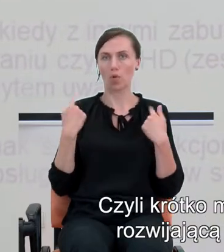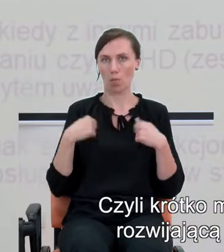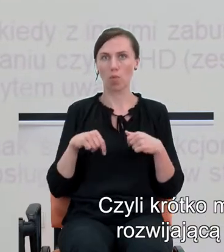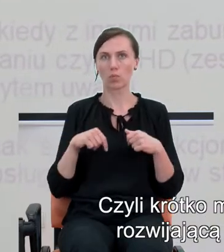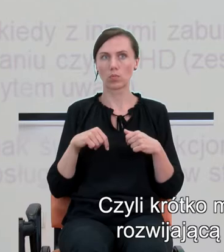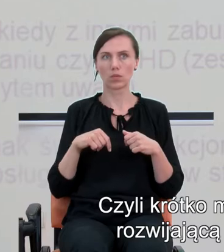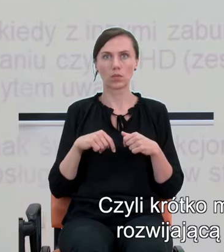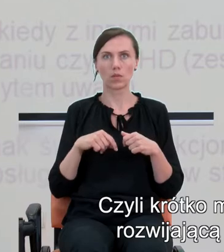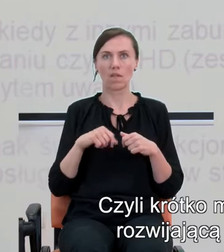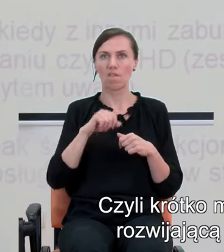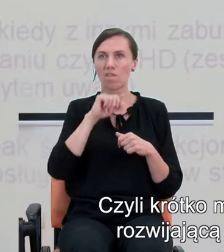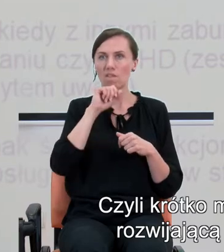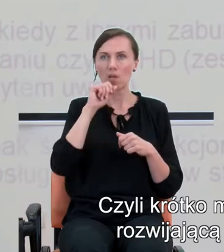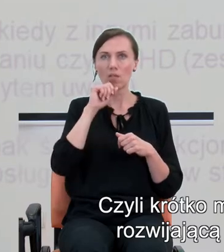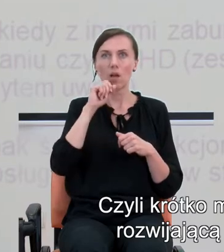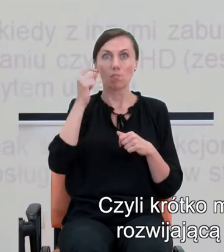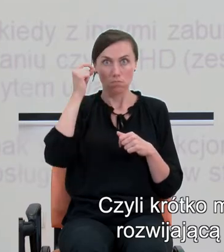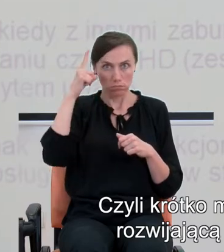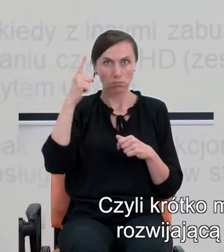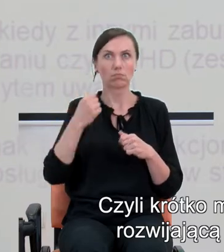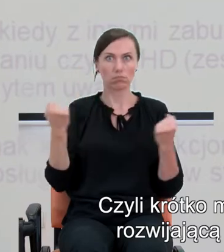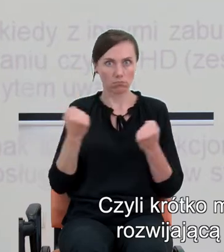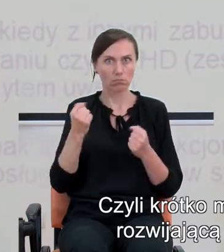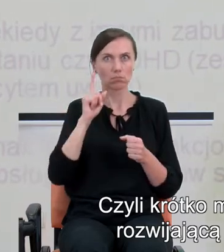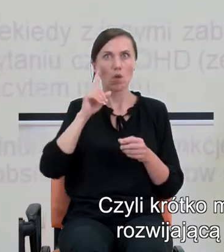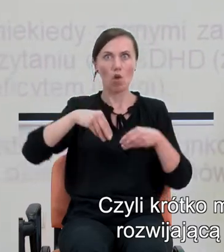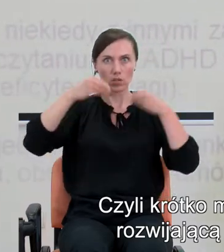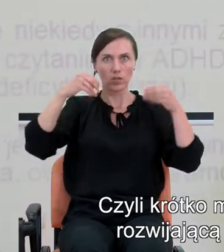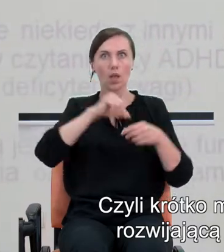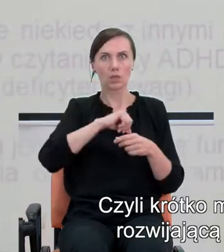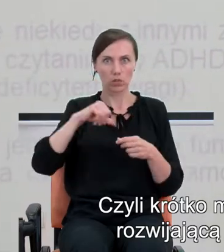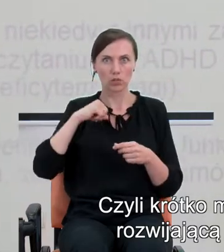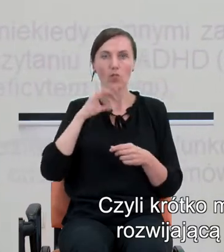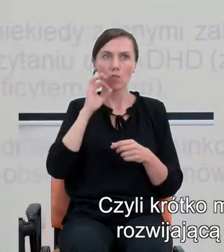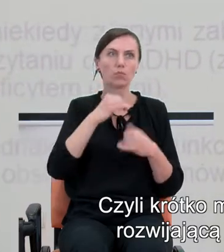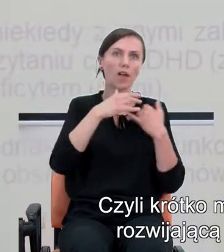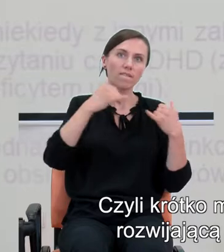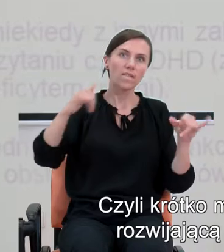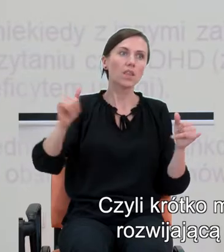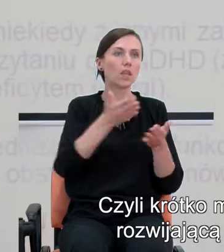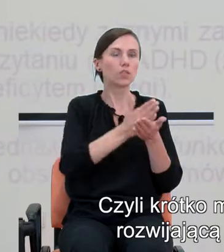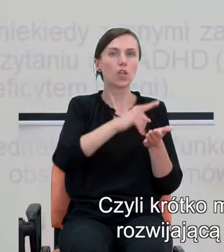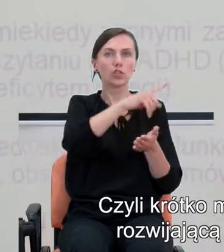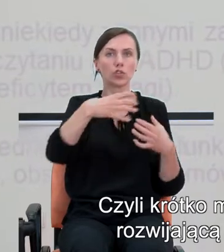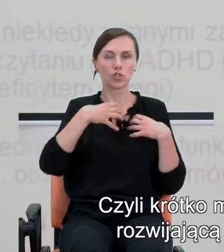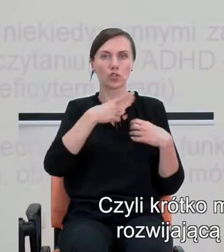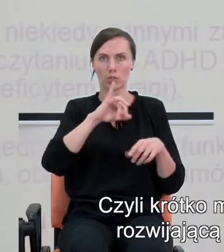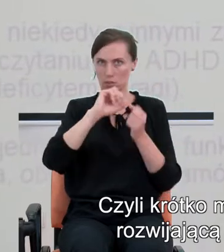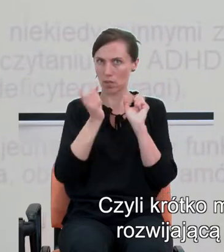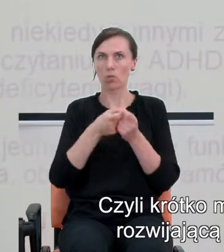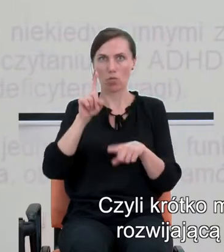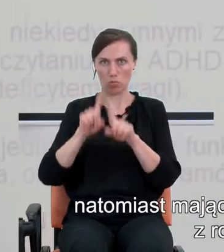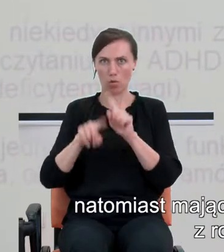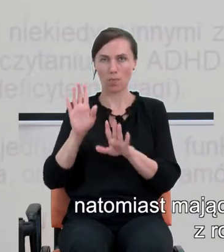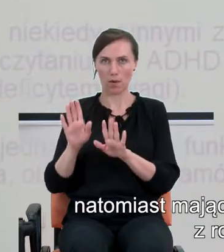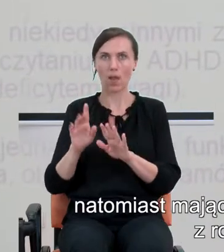zupełnie inteligentną, rozwijającą się w innych dziedzinach zupełnie normalnie,